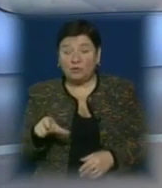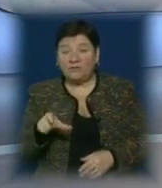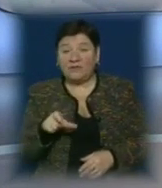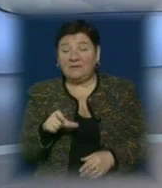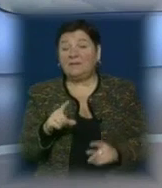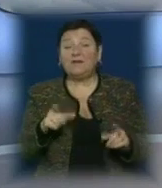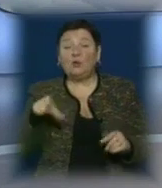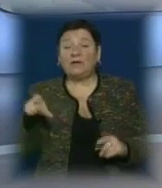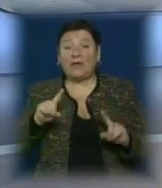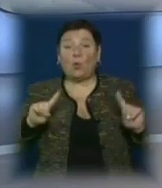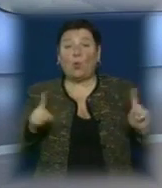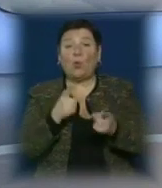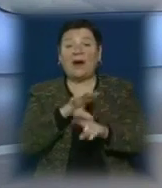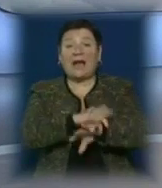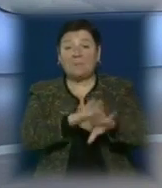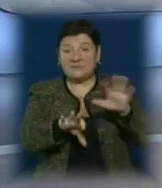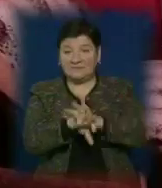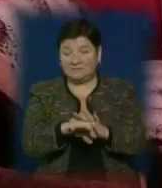у рабстві. Деталі в сюжеті.